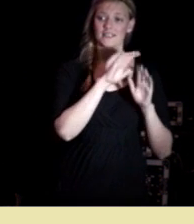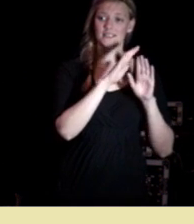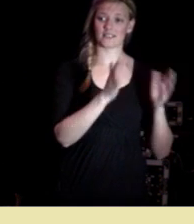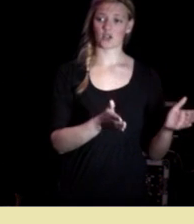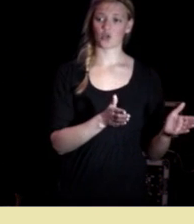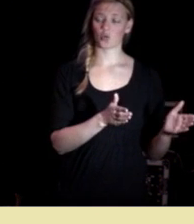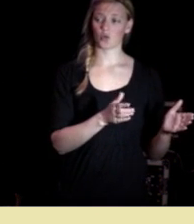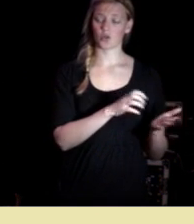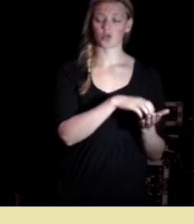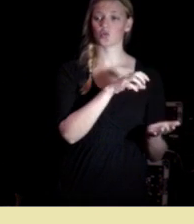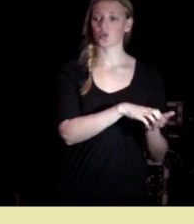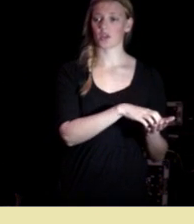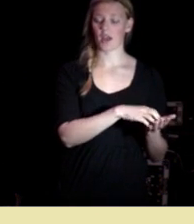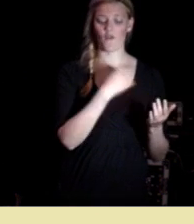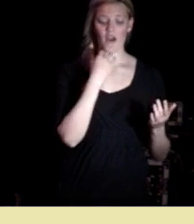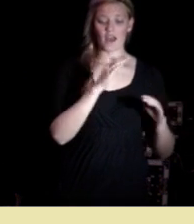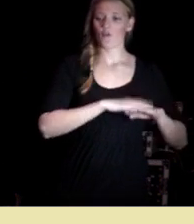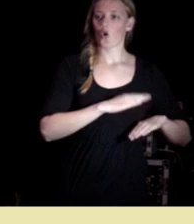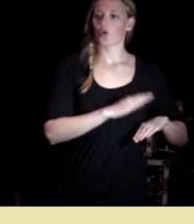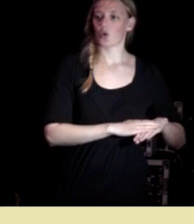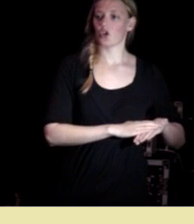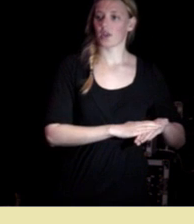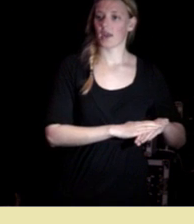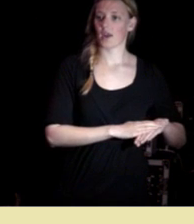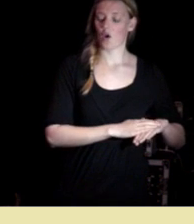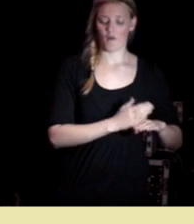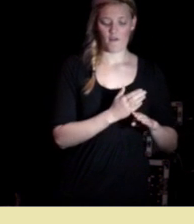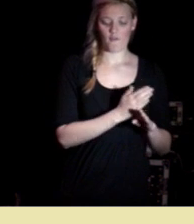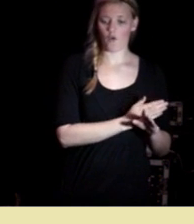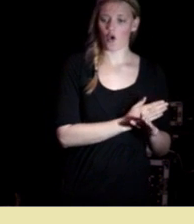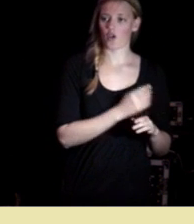være forebyggende så tror jeg at vi bør være der før folk er født